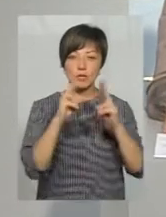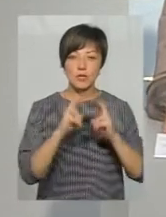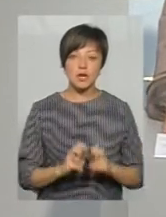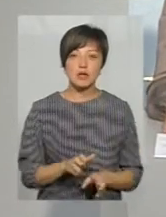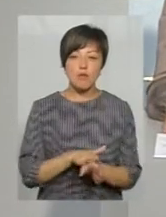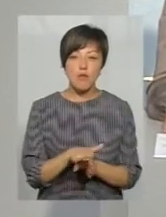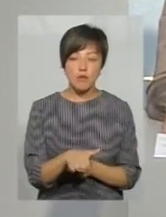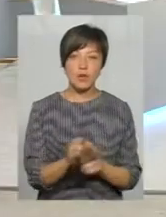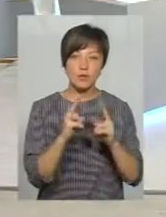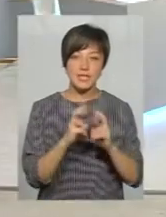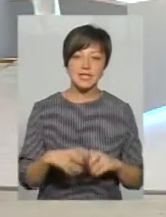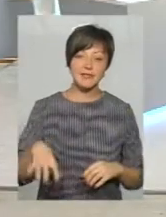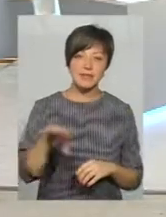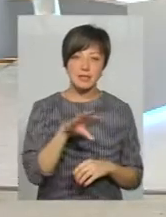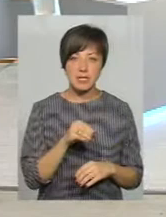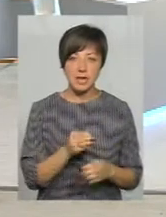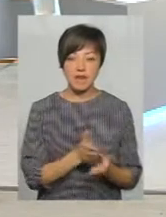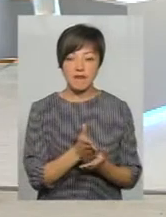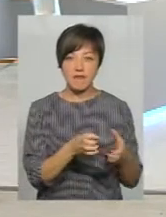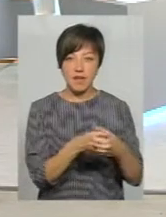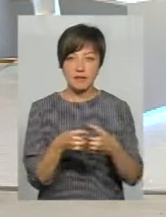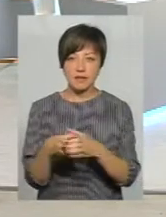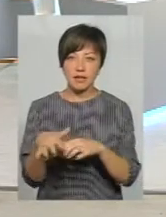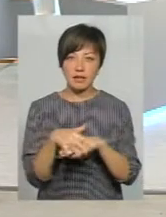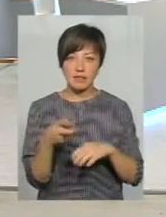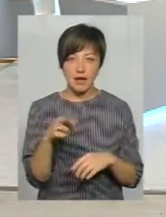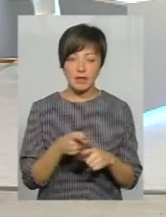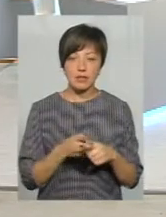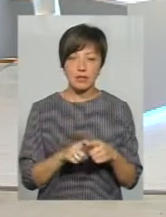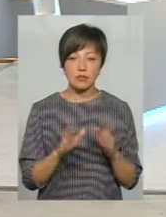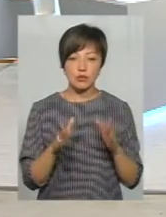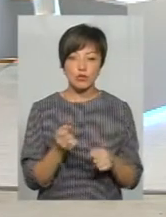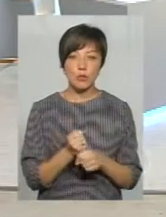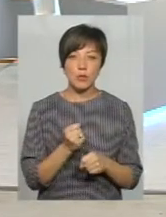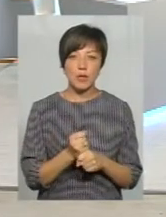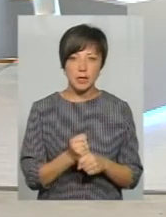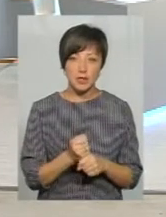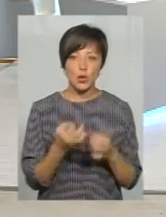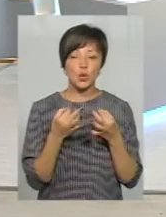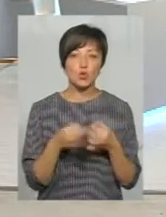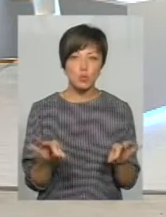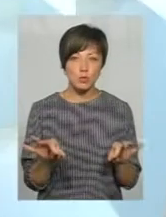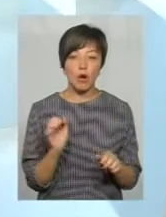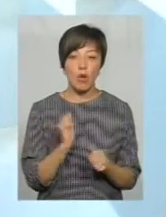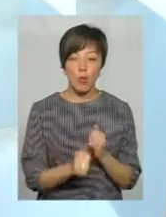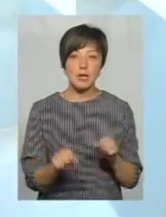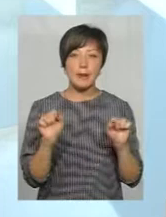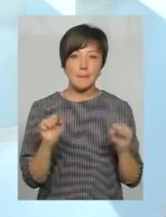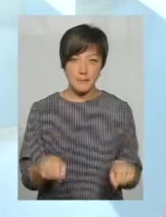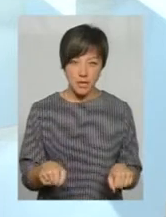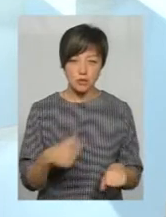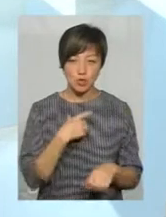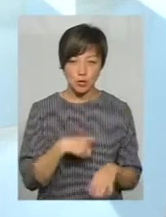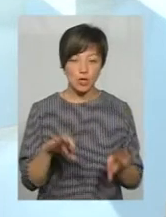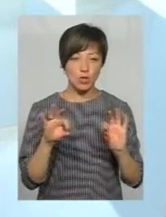обстеження і обстеження всіх верств населення. Це буде, щоб зробити його доступним, щоб кожен міг його